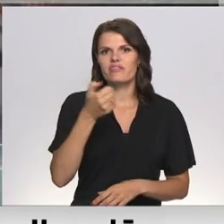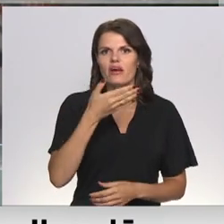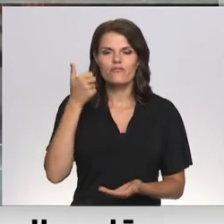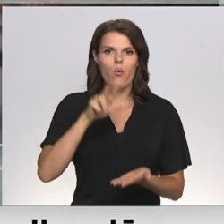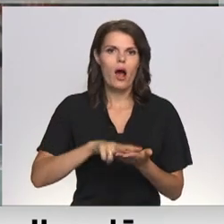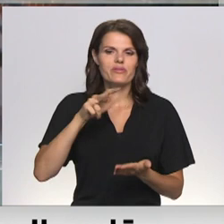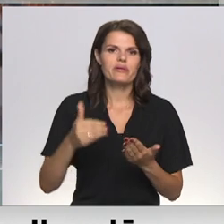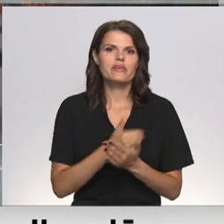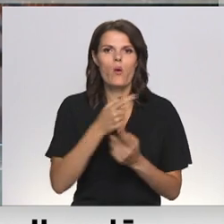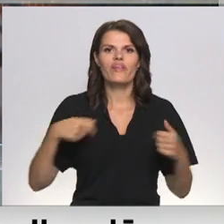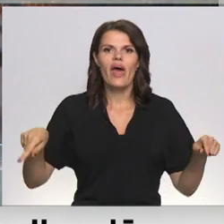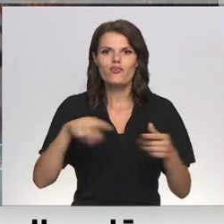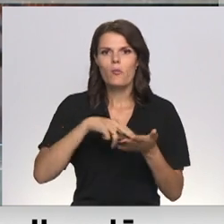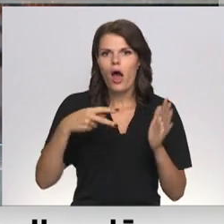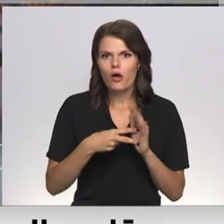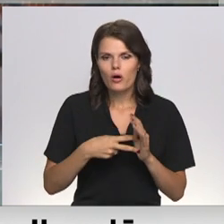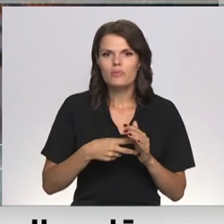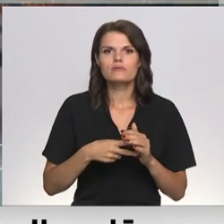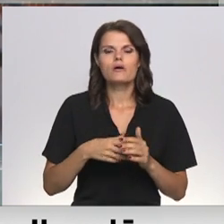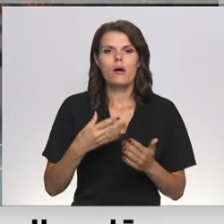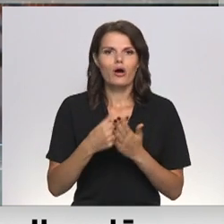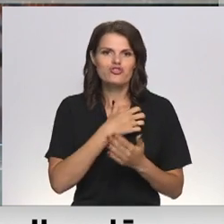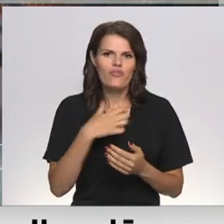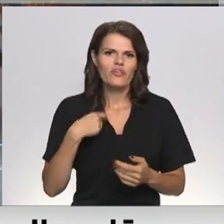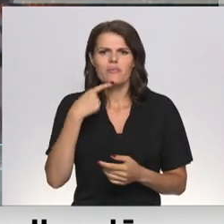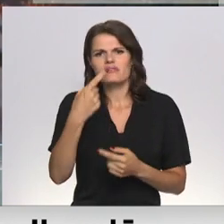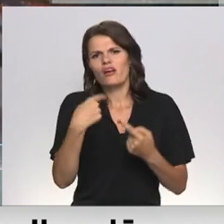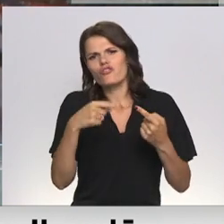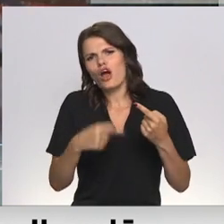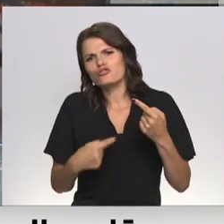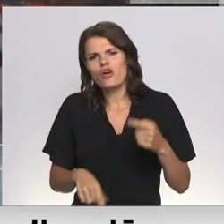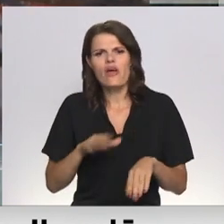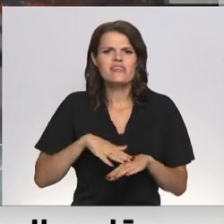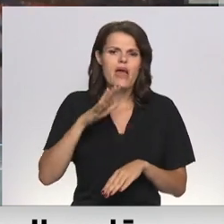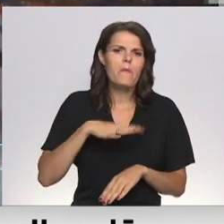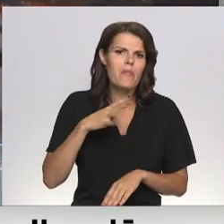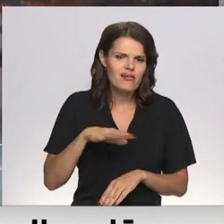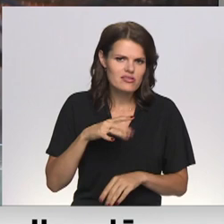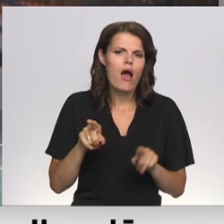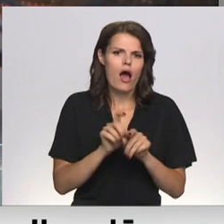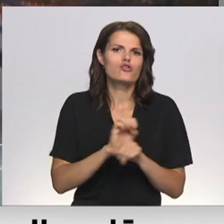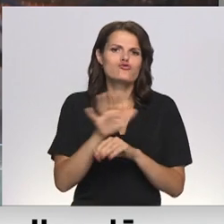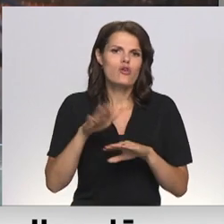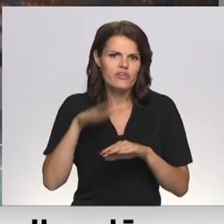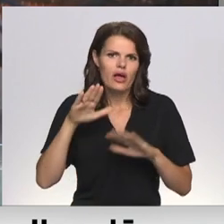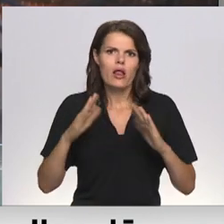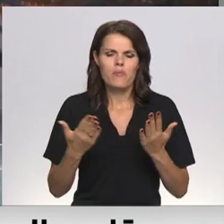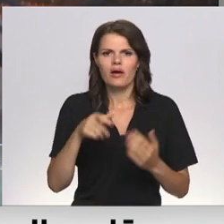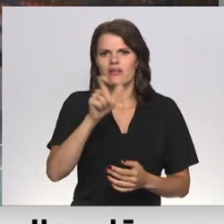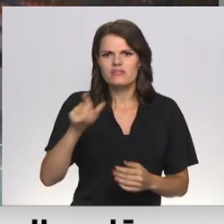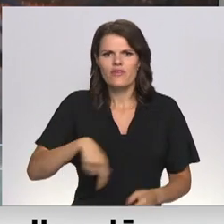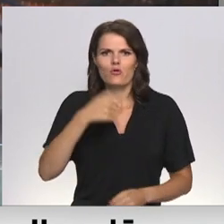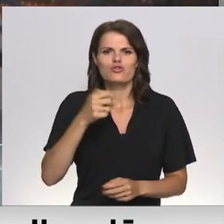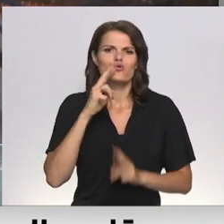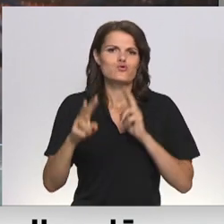jaunais teritoriālais plānojums. Vietvertam min dažādus iemeslus arī Covid pandēmiju. Tikmēr iedzīvotāji gadiem sūrojas par